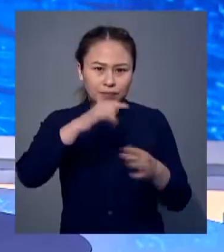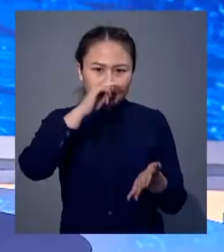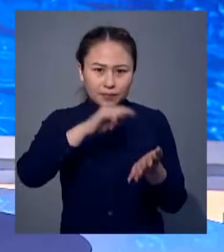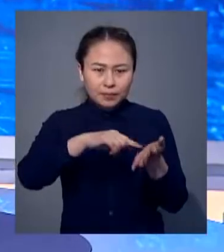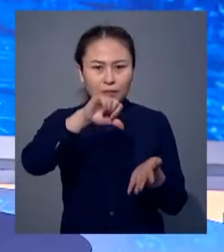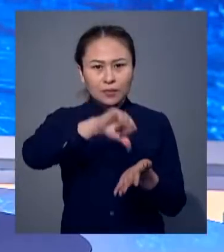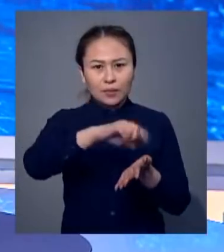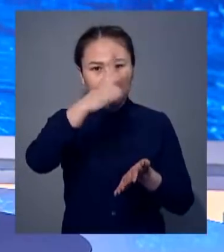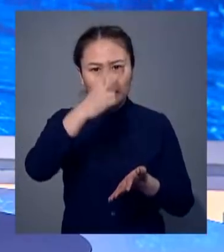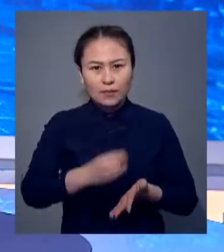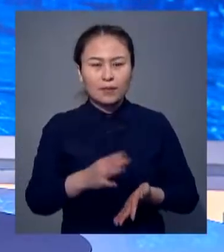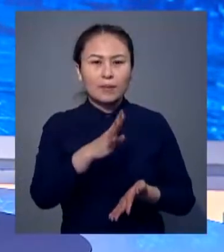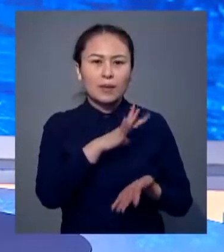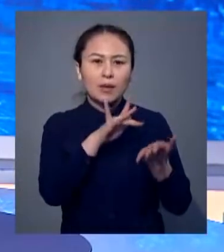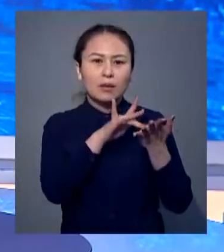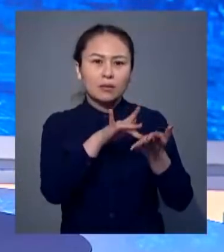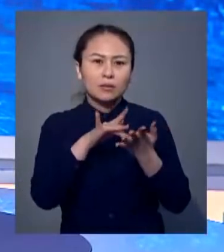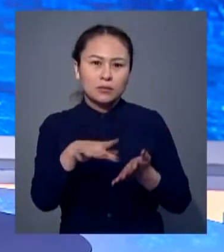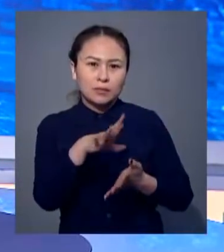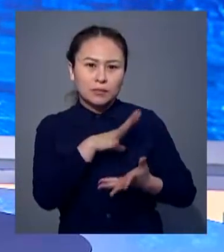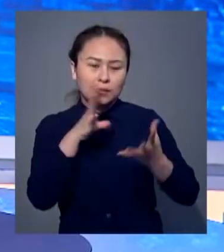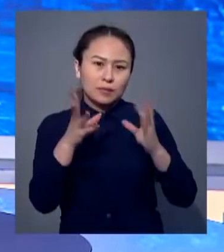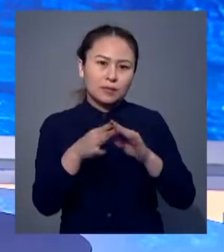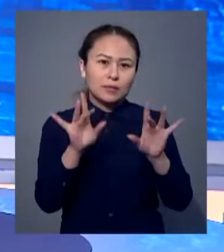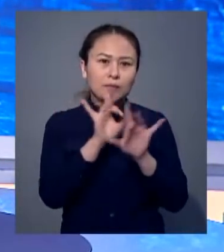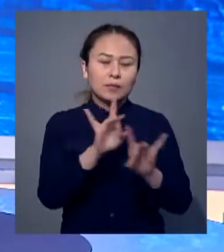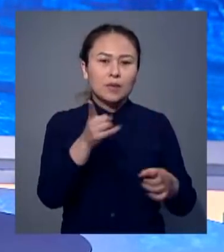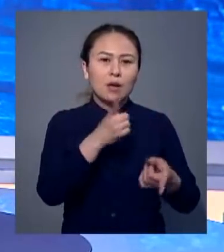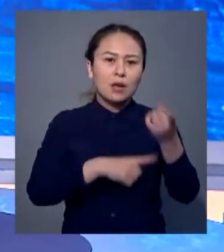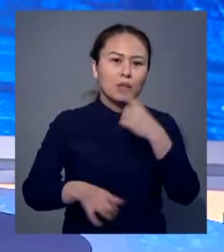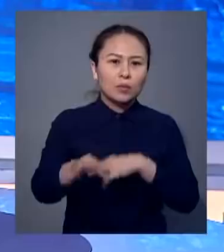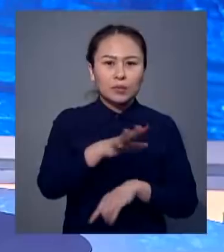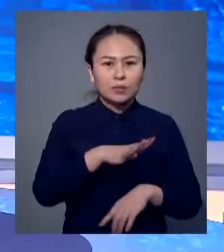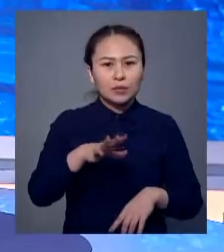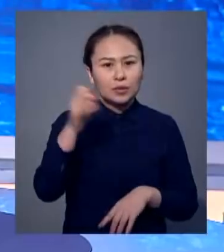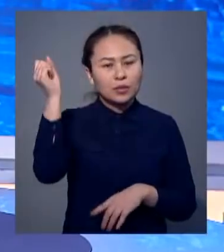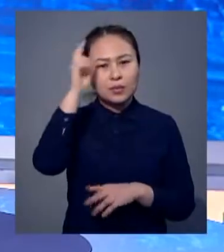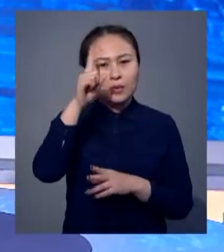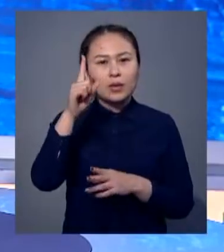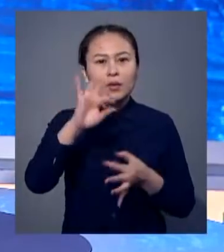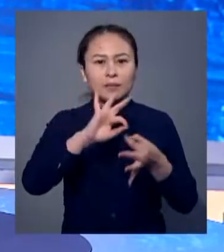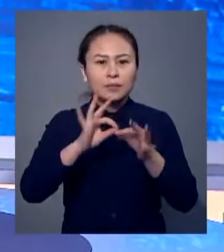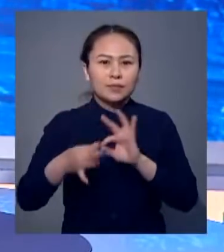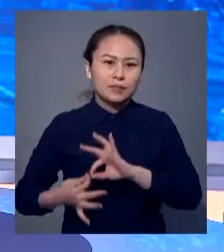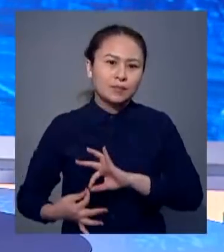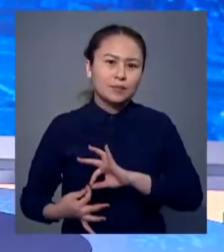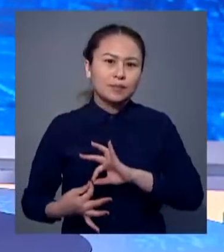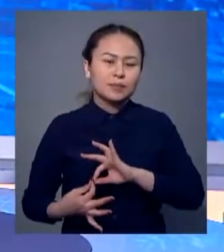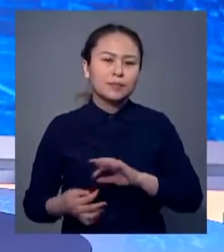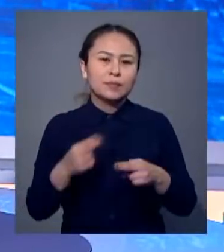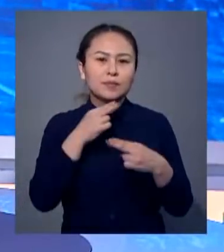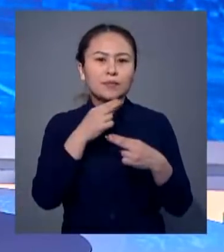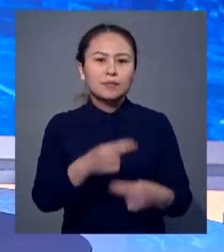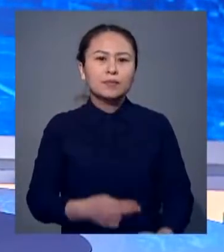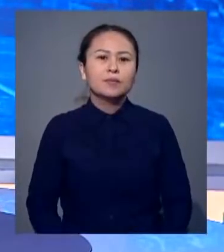ғатысып, екі күн бойы саятшылық өнерін пашетті. Айты олы шарадан оралған осы облыстағы мешекті тілшіміз Бұлат Көкен